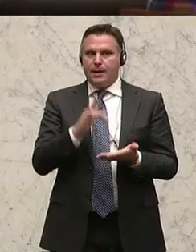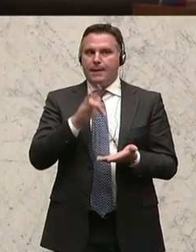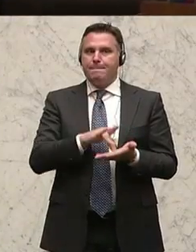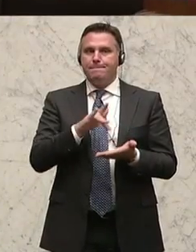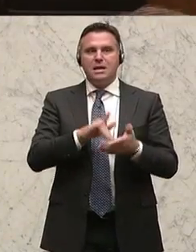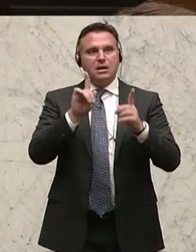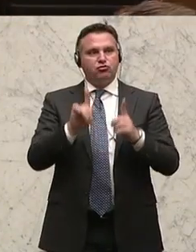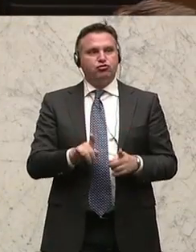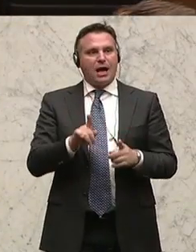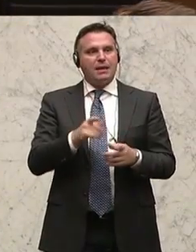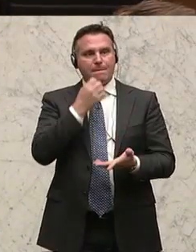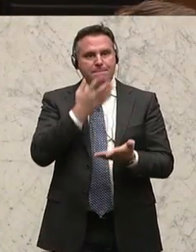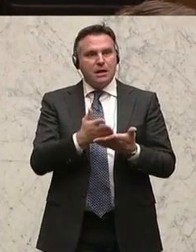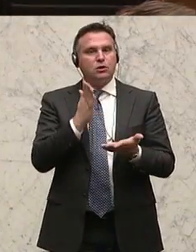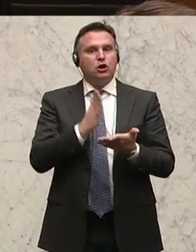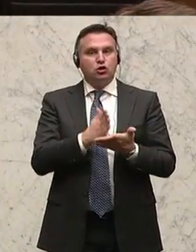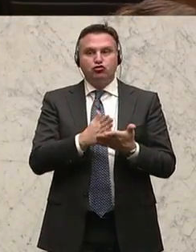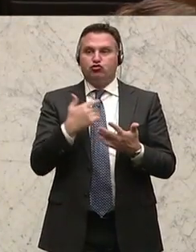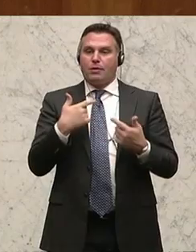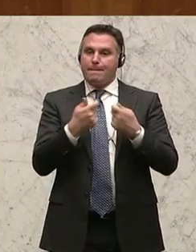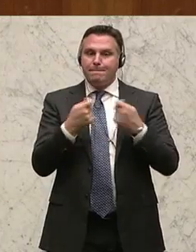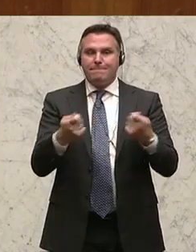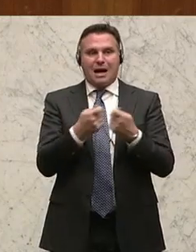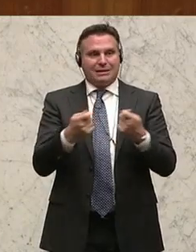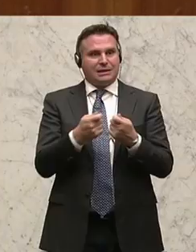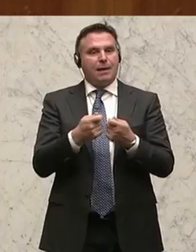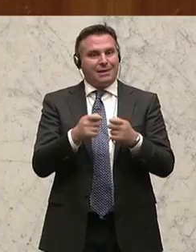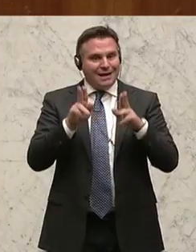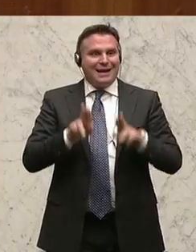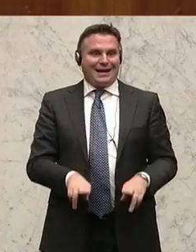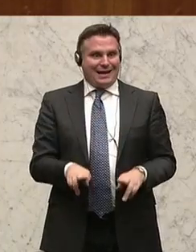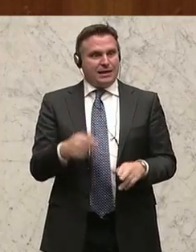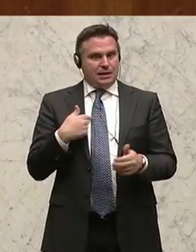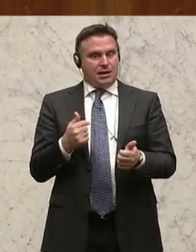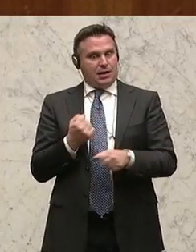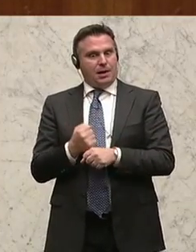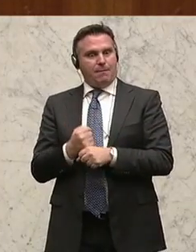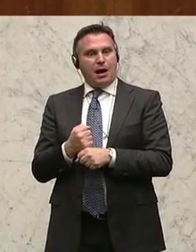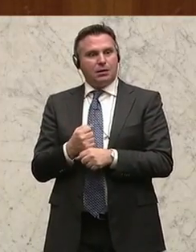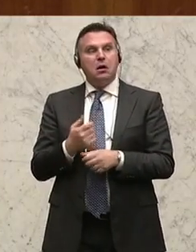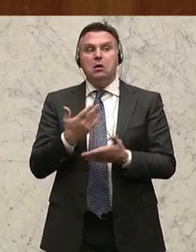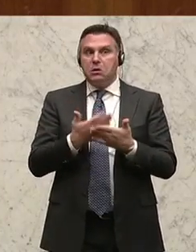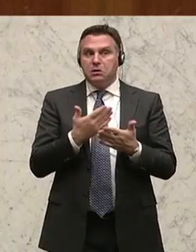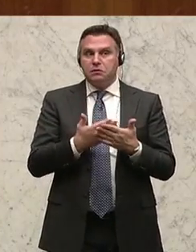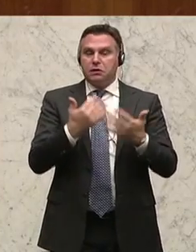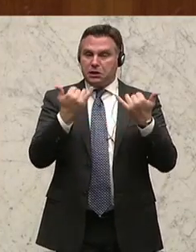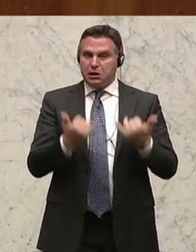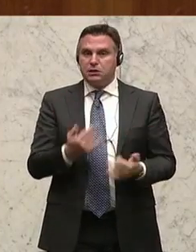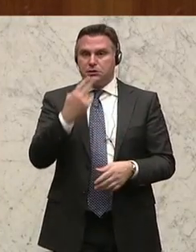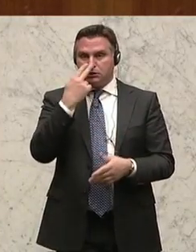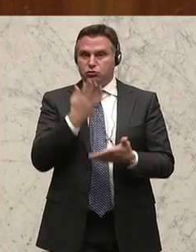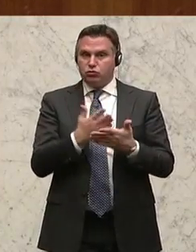Mittelstandsbericht zeigt, dass wir Maßnahmen gesetzt haben, die einfach richtig waren. Und es besteht jetzt die gute Chance, dass wir unseren